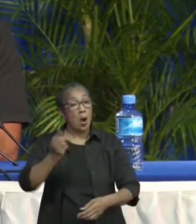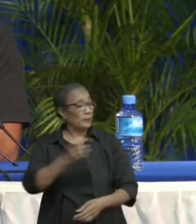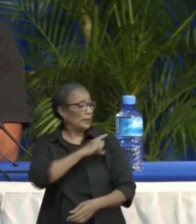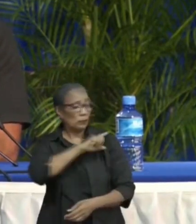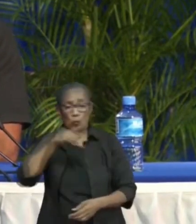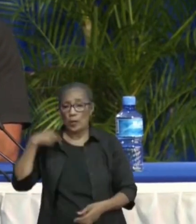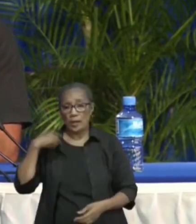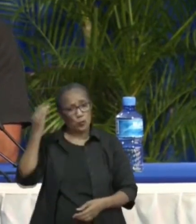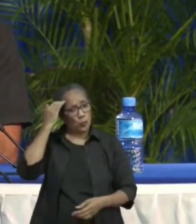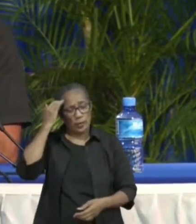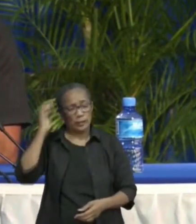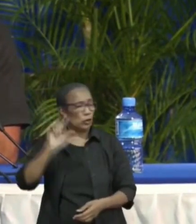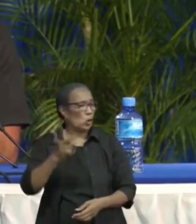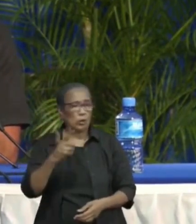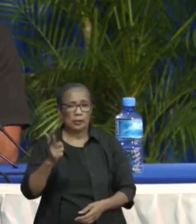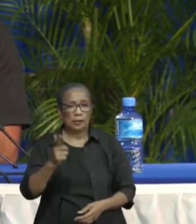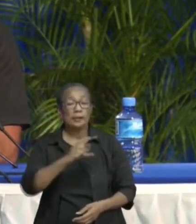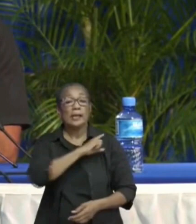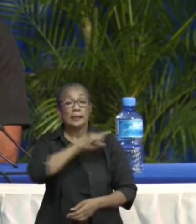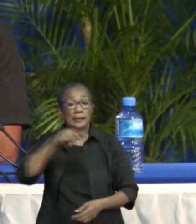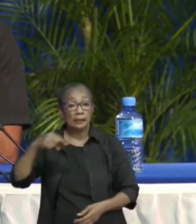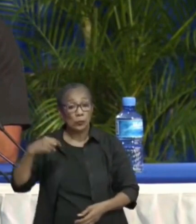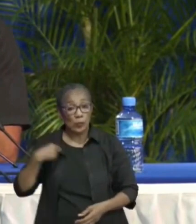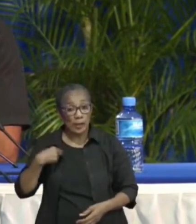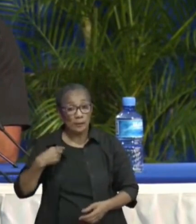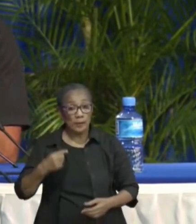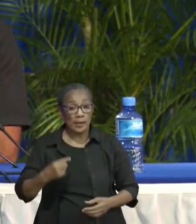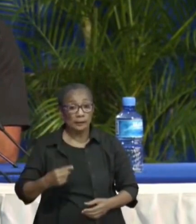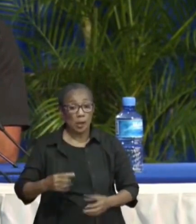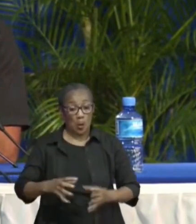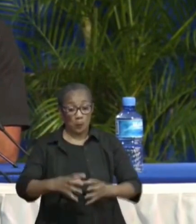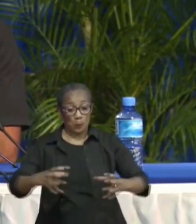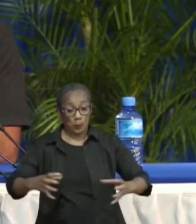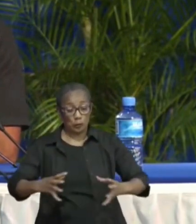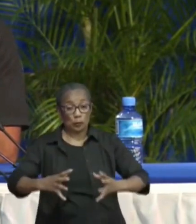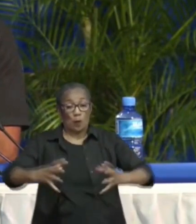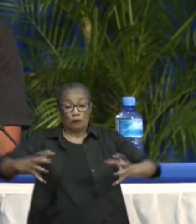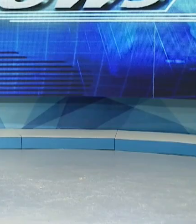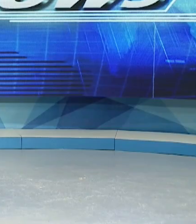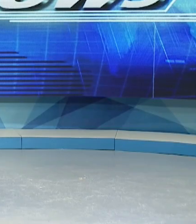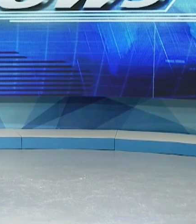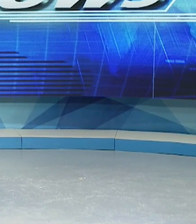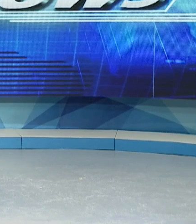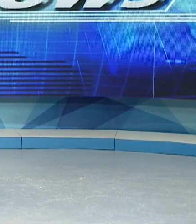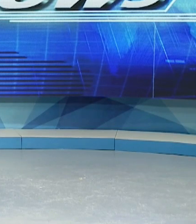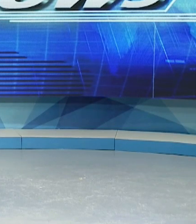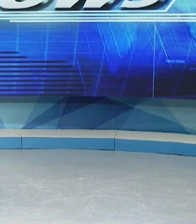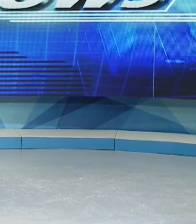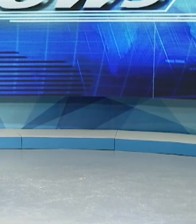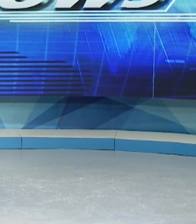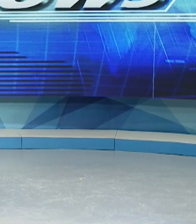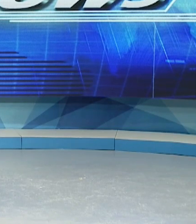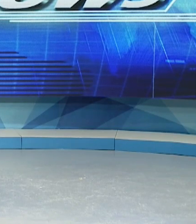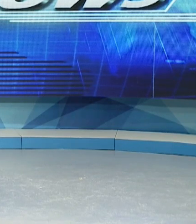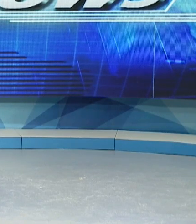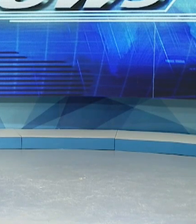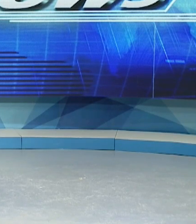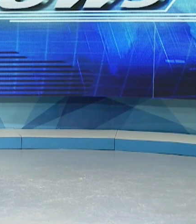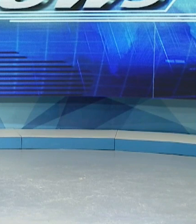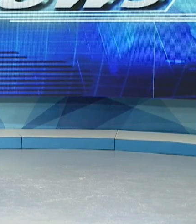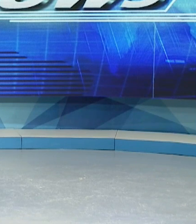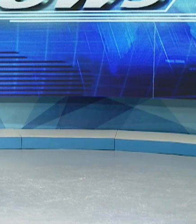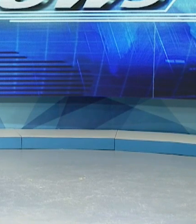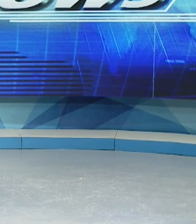niet weten dat wij met volle bussen gaan rijden of de helft van die bussen gevuld gaan rijden. De voorzitter van de vereniging